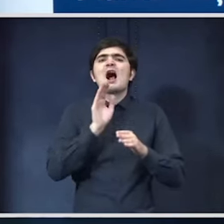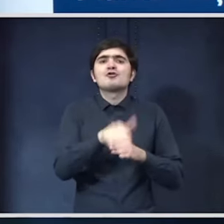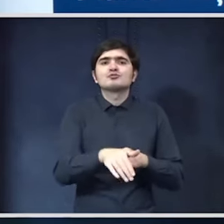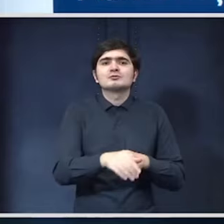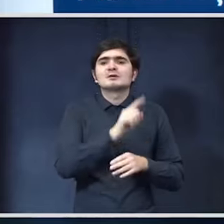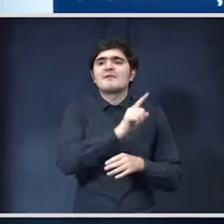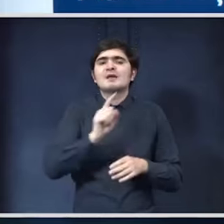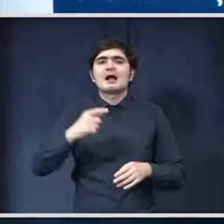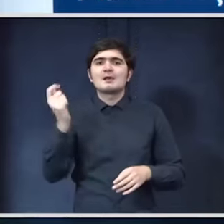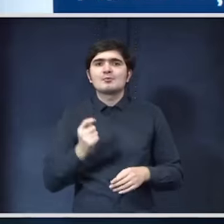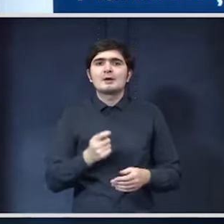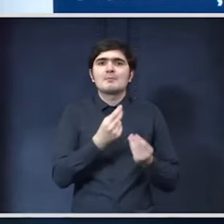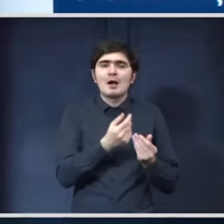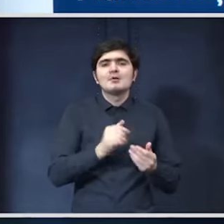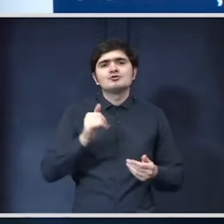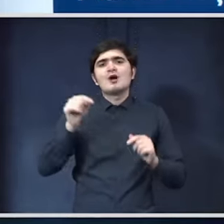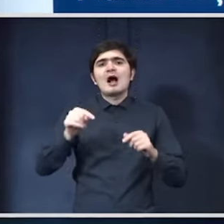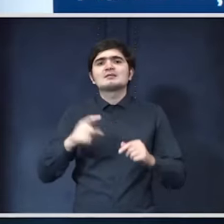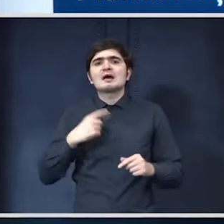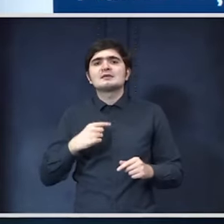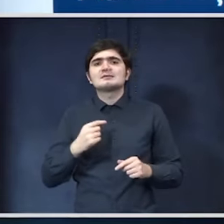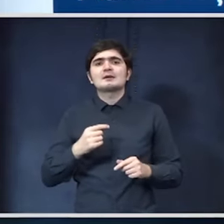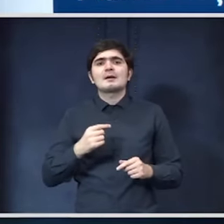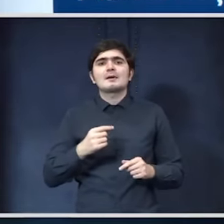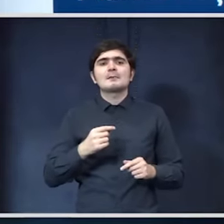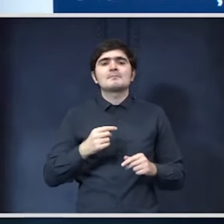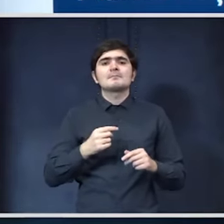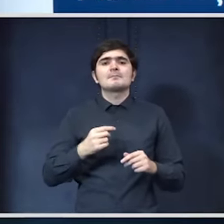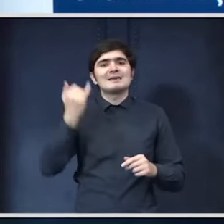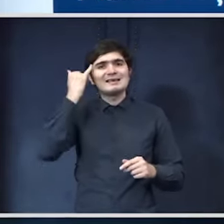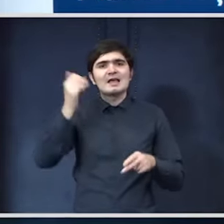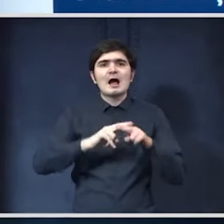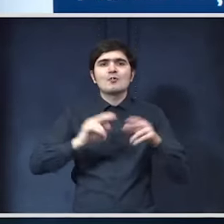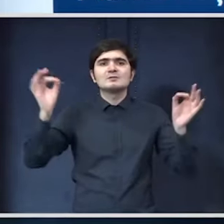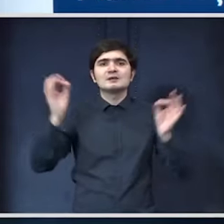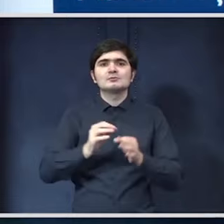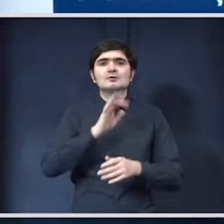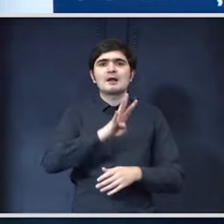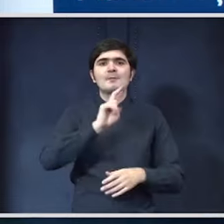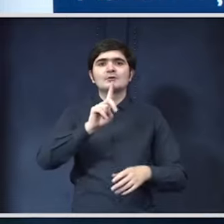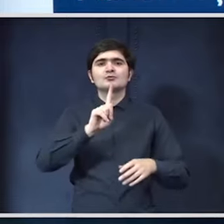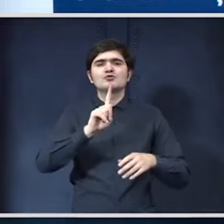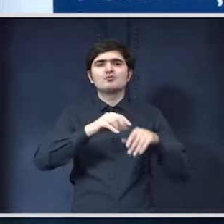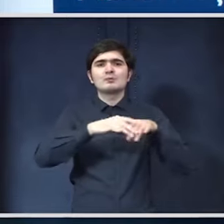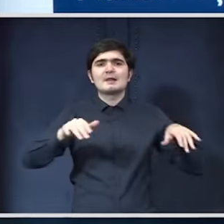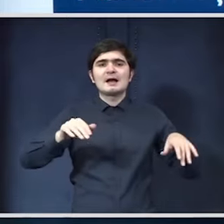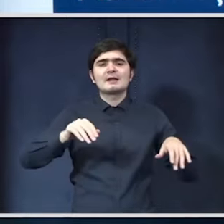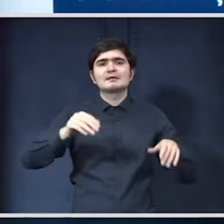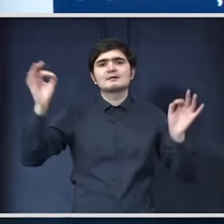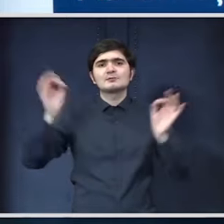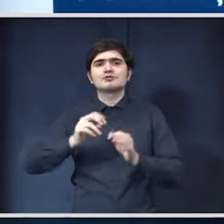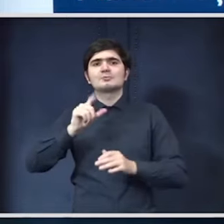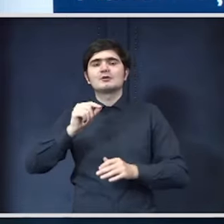proiecte și de altfel ăsta este și modul în care vom reduce de la 41 miliard de la 29